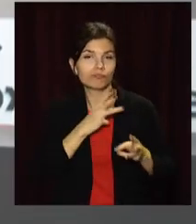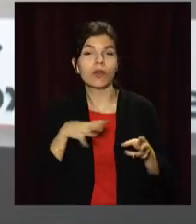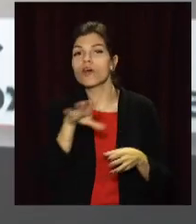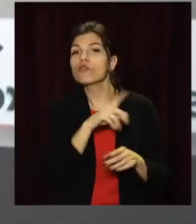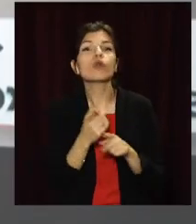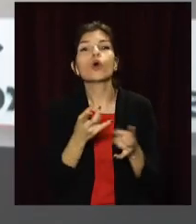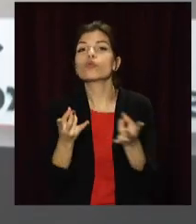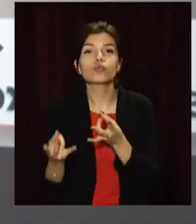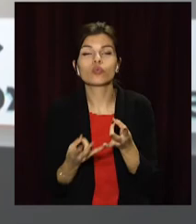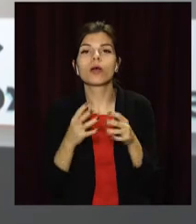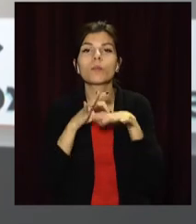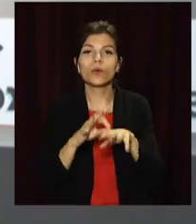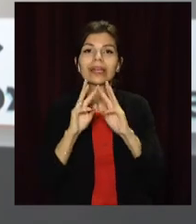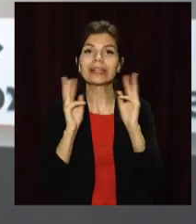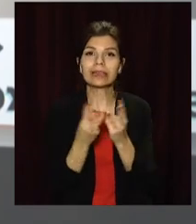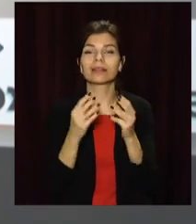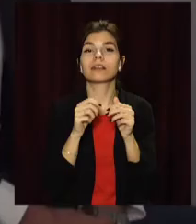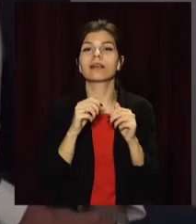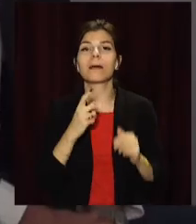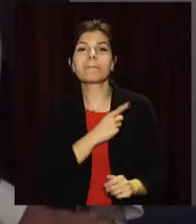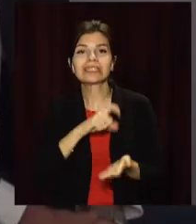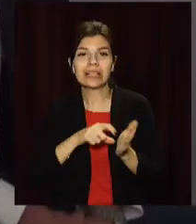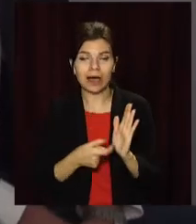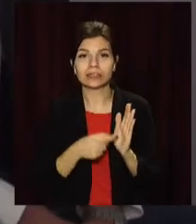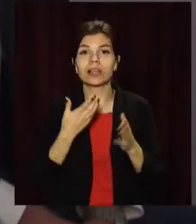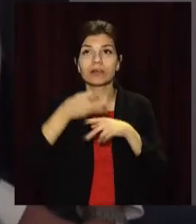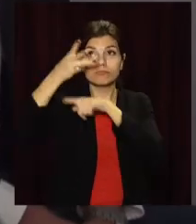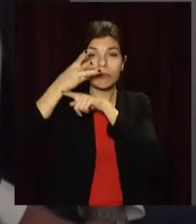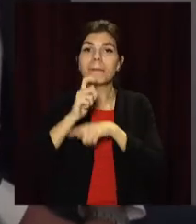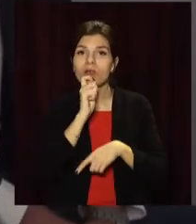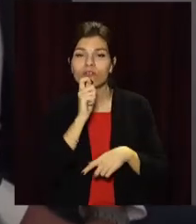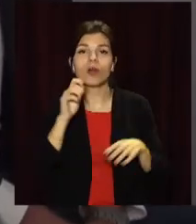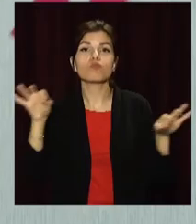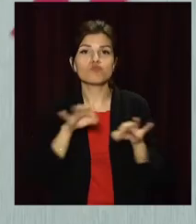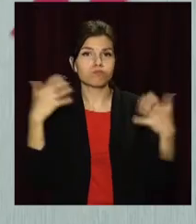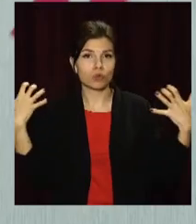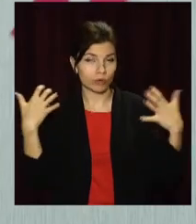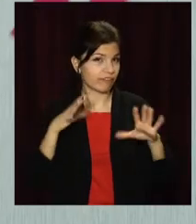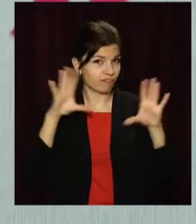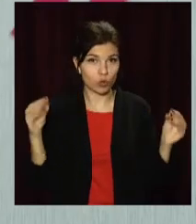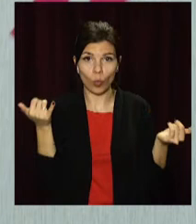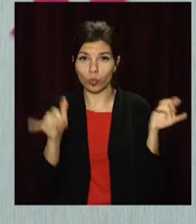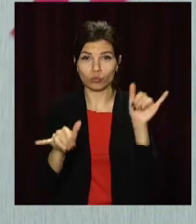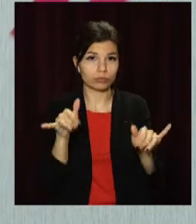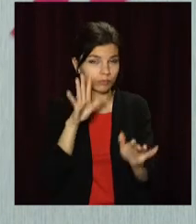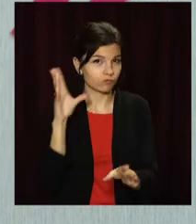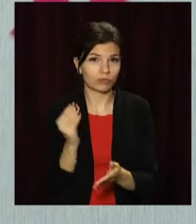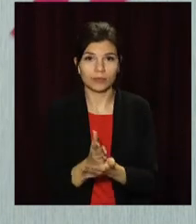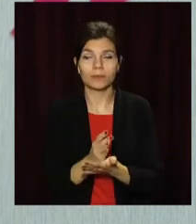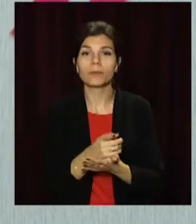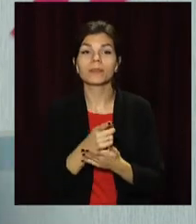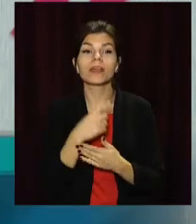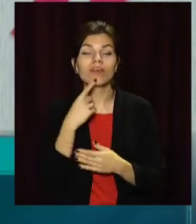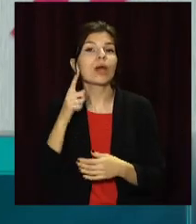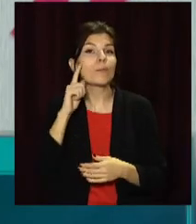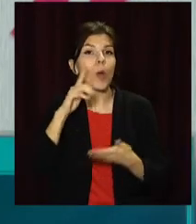необхідне для проведення тренінгів, семінарів та мастер-класів. 3D-проєктур, мікрофони, музична апаратура. Молодіжні центри – як основа, це інфраструктура